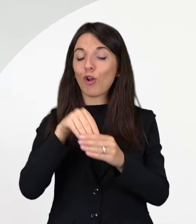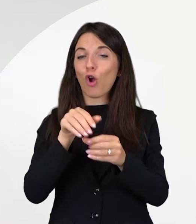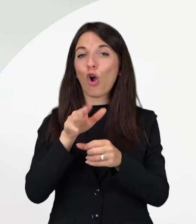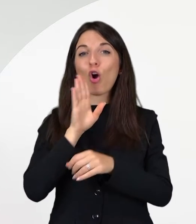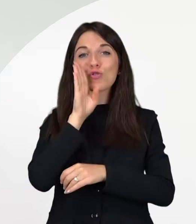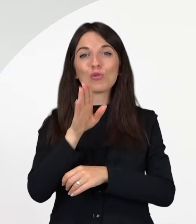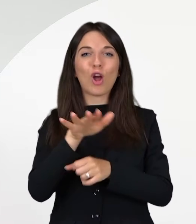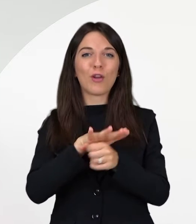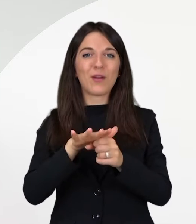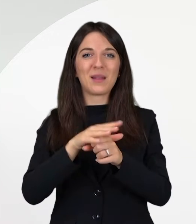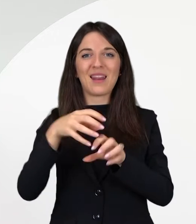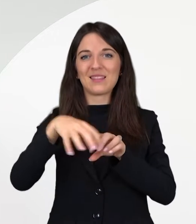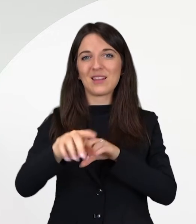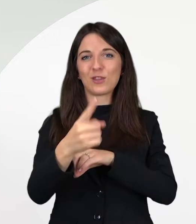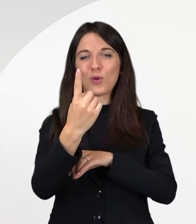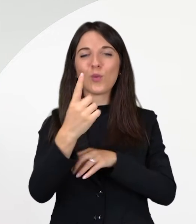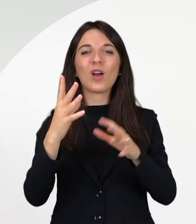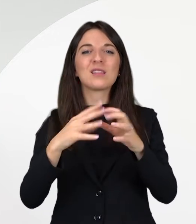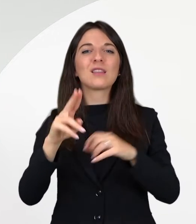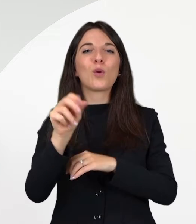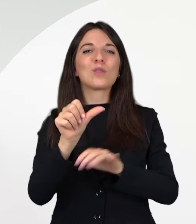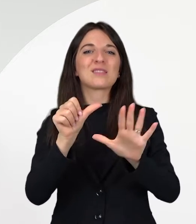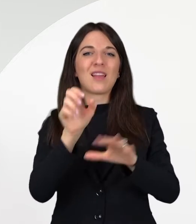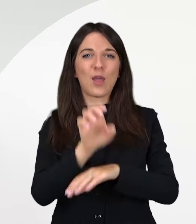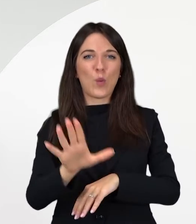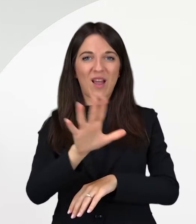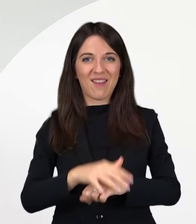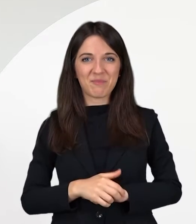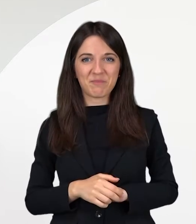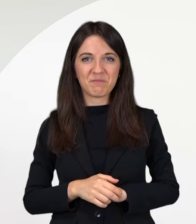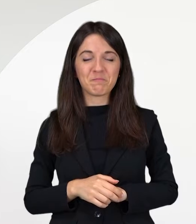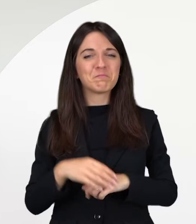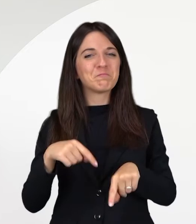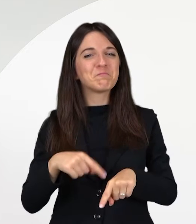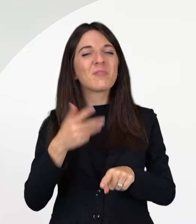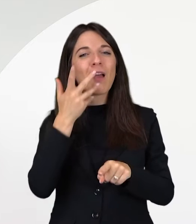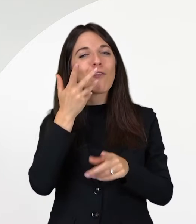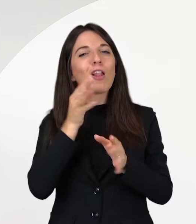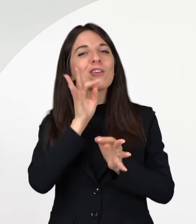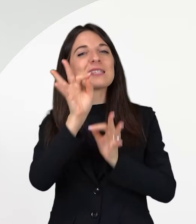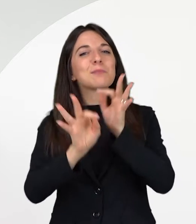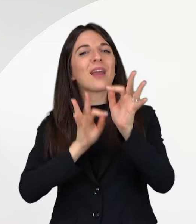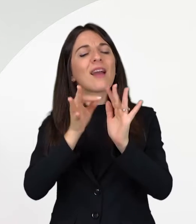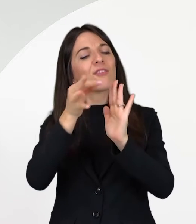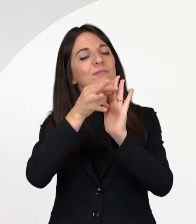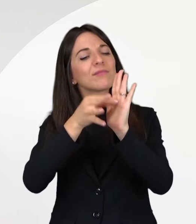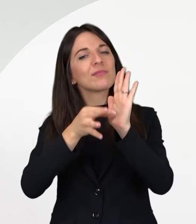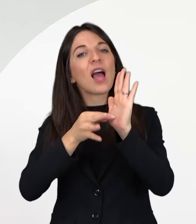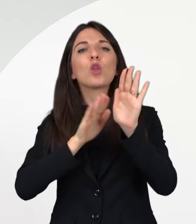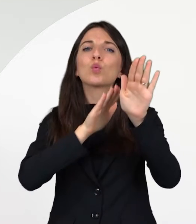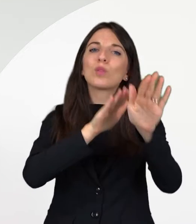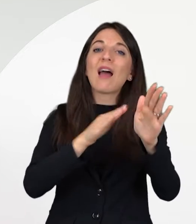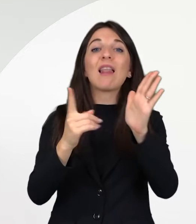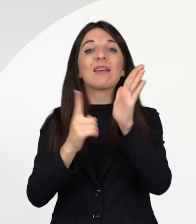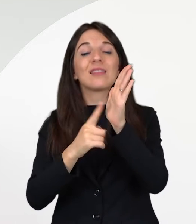familiare del distretto 1 dell'azienda ULS 6 Uganea. Proviamo a dare insieme un sguardo, seppur velocemente,